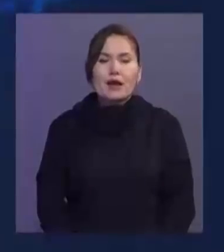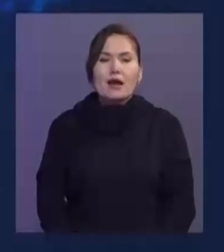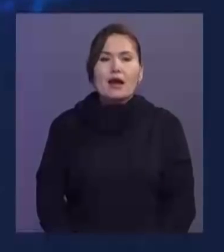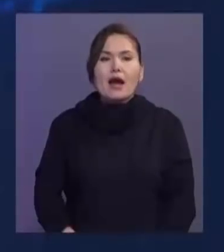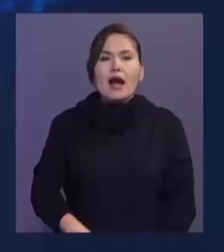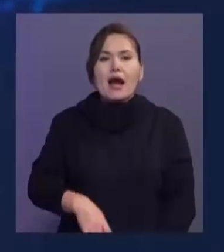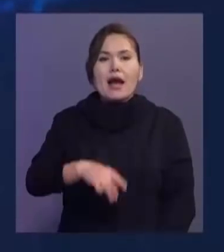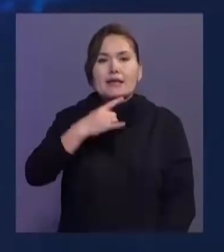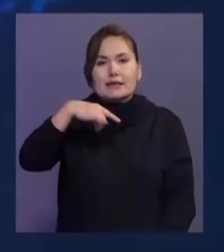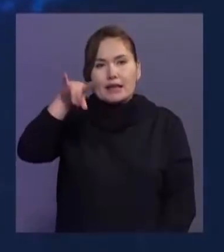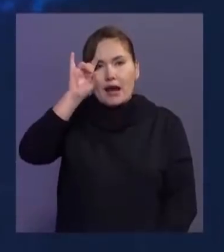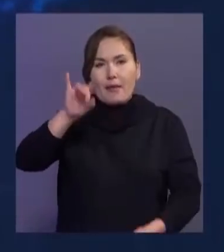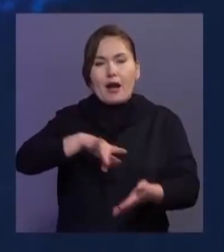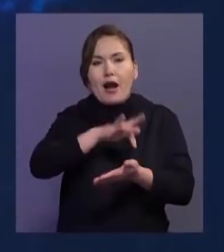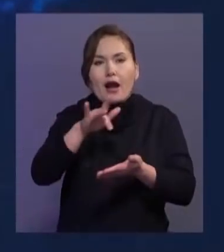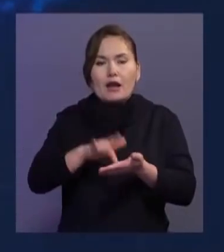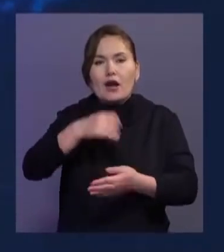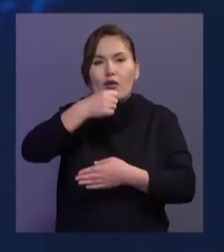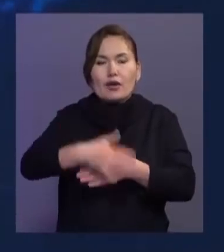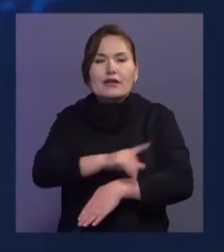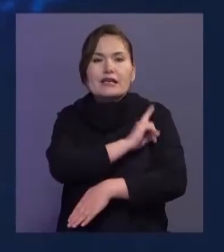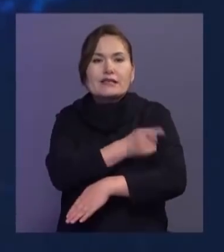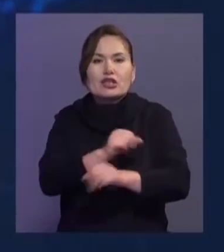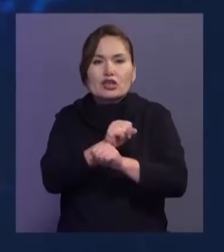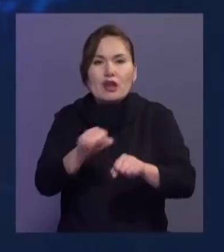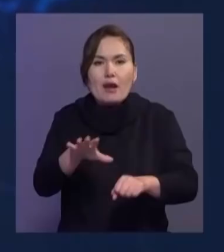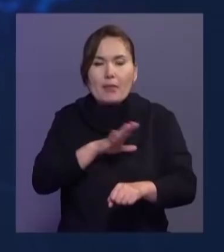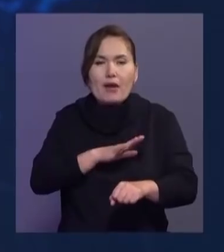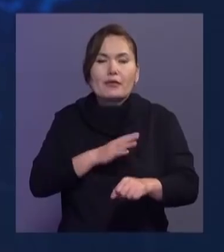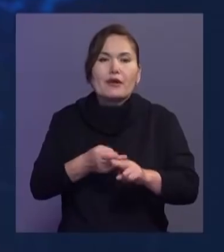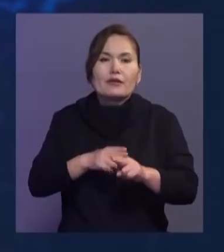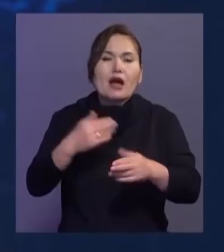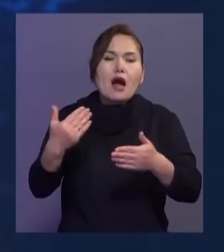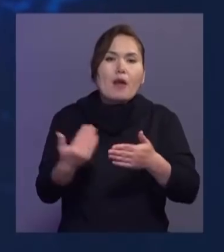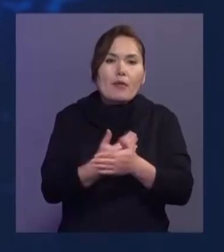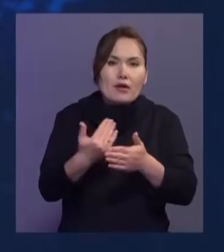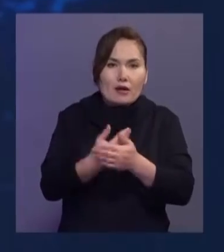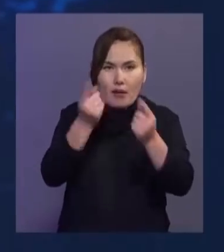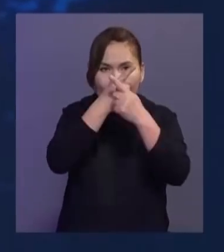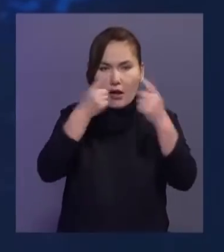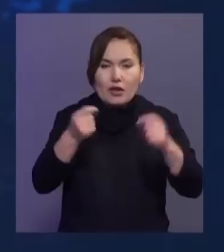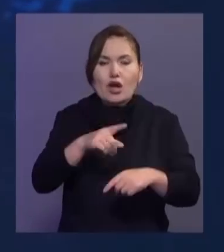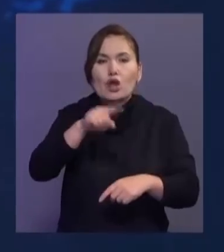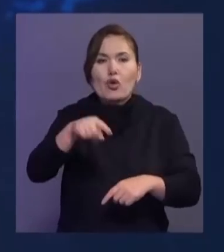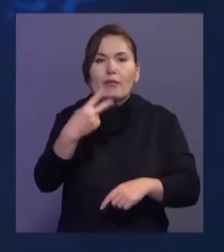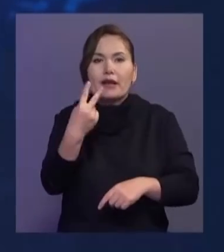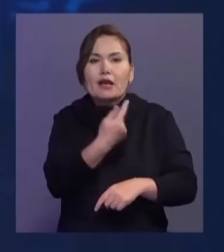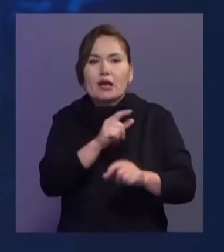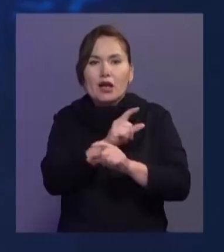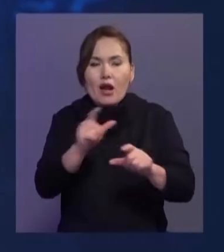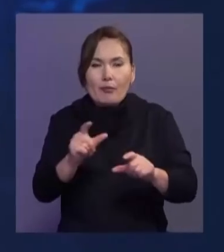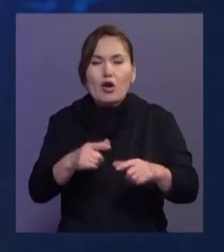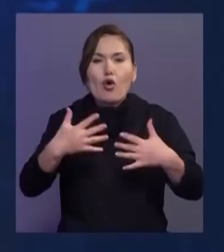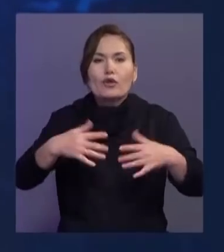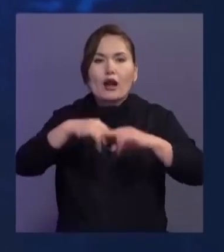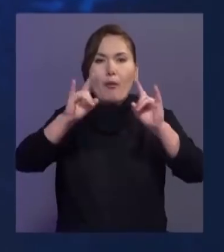Челебі ғаласының орталығында күшті жарылыс болды жергілікті ақпарат құралдарының қабарлауынша нөмір екінші ауруханада оттегі балоны